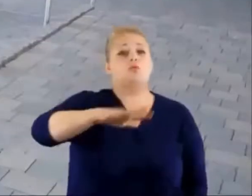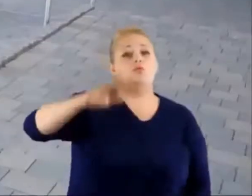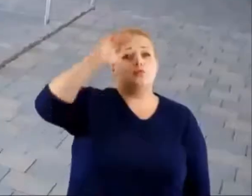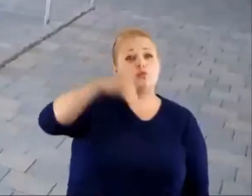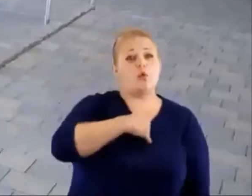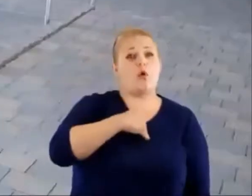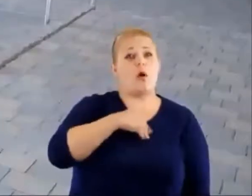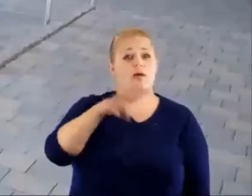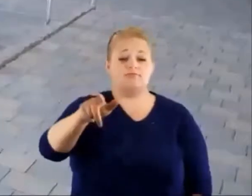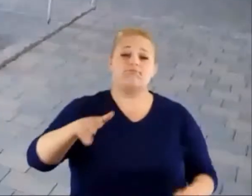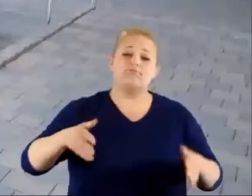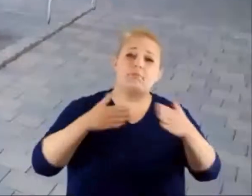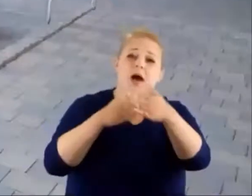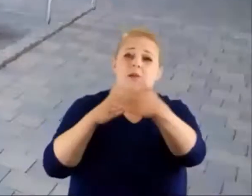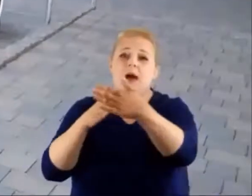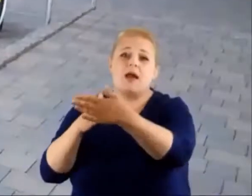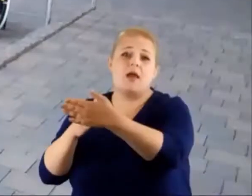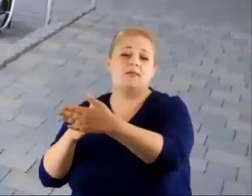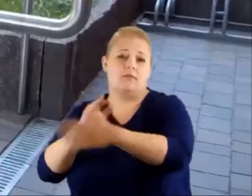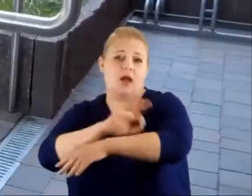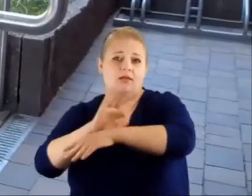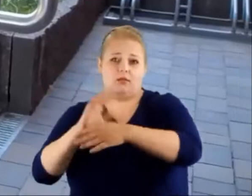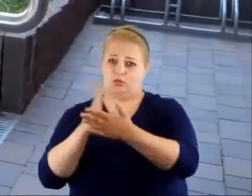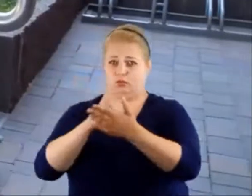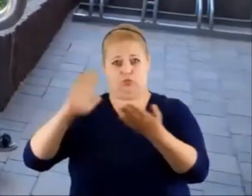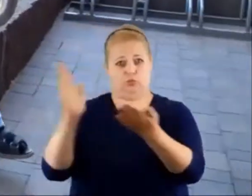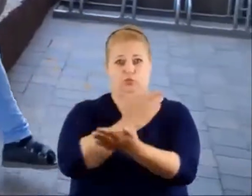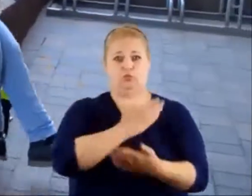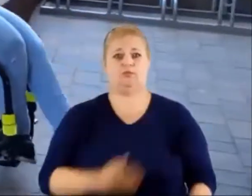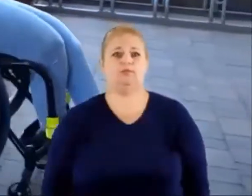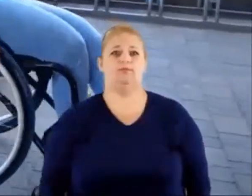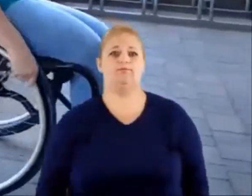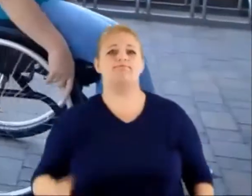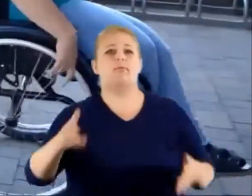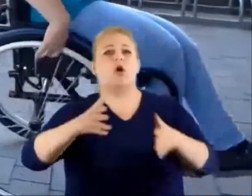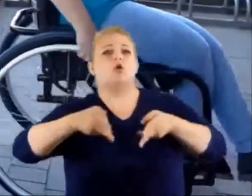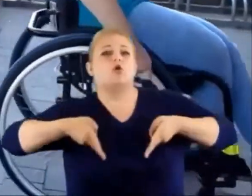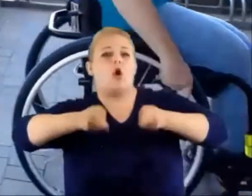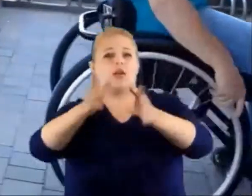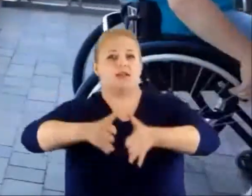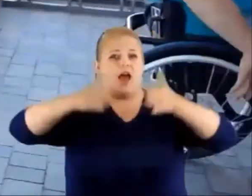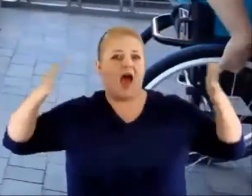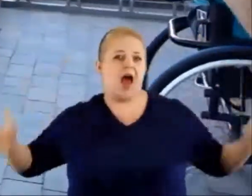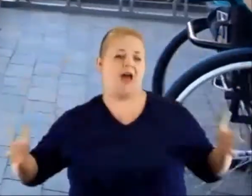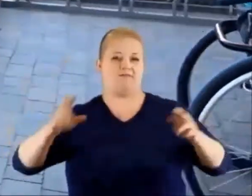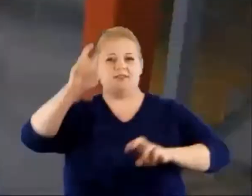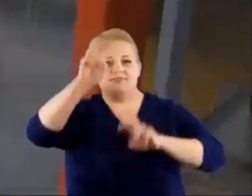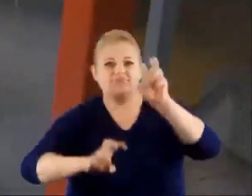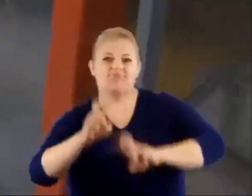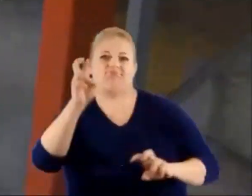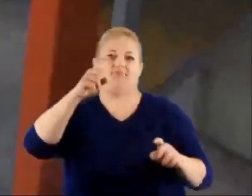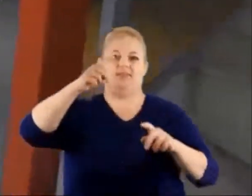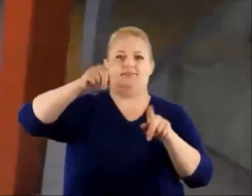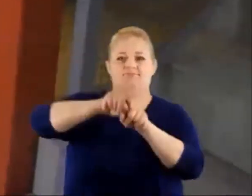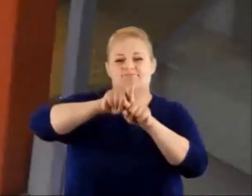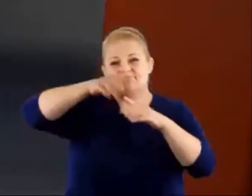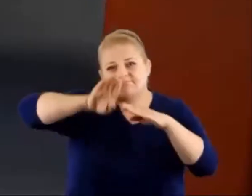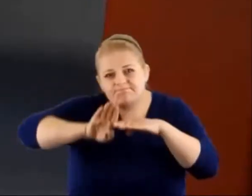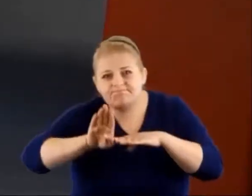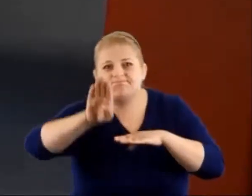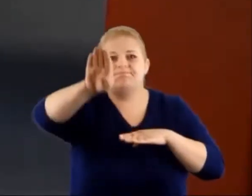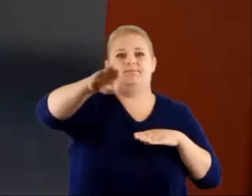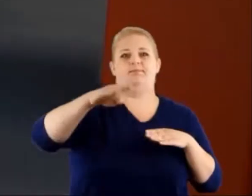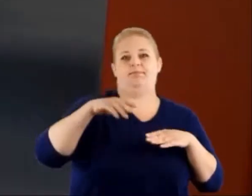terenie akademii i budynków należących do uczelni usunięto bariery architektoniczne. Rozległe korytarze, podjazdy, windy i